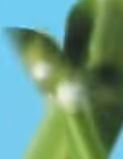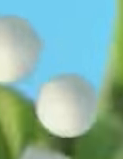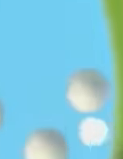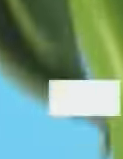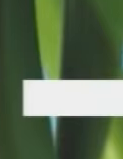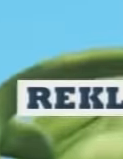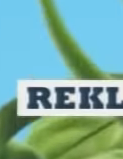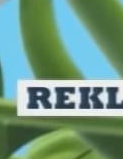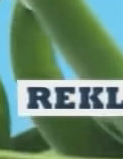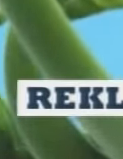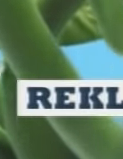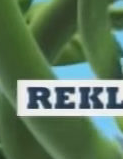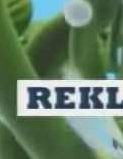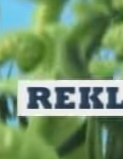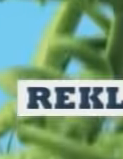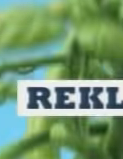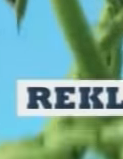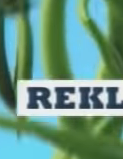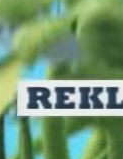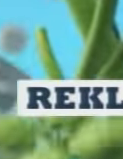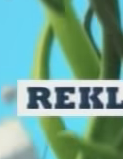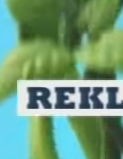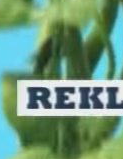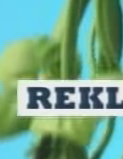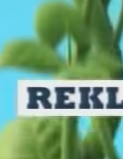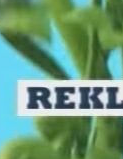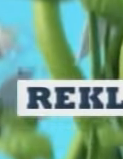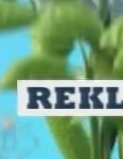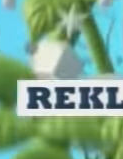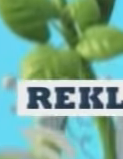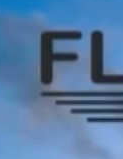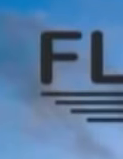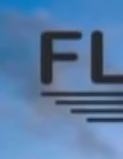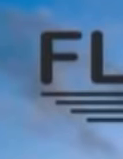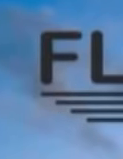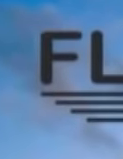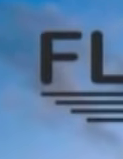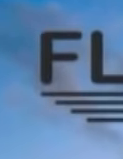Internet do šest beseti za po jedan dinar. Open ADSL. Telekom Srbija.